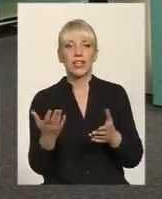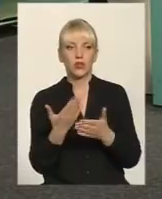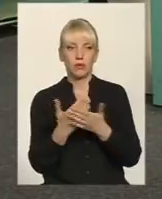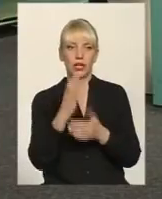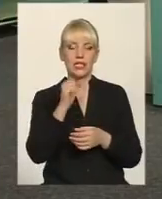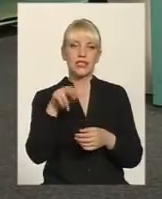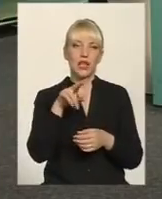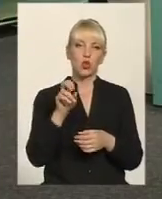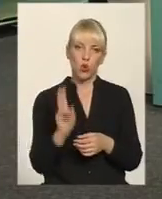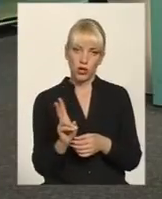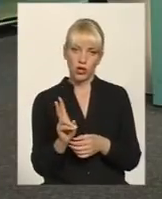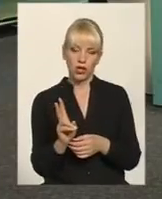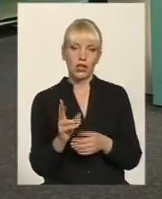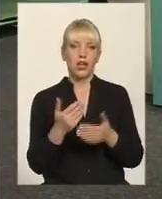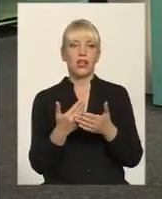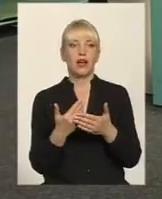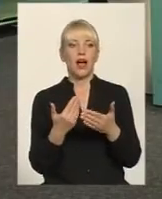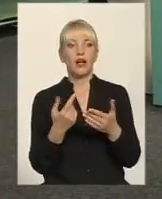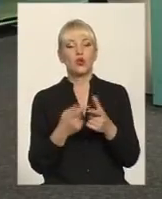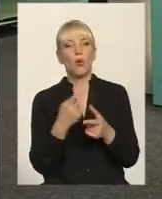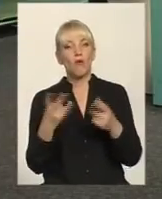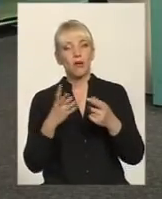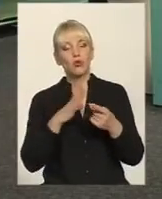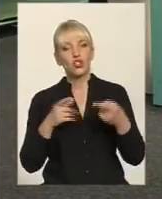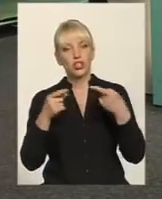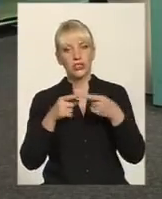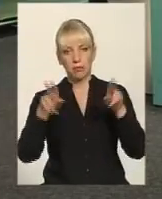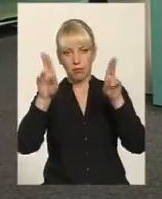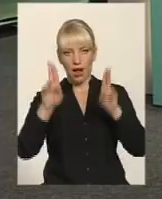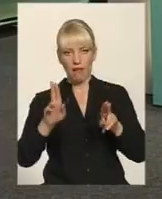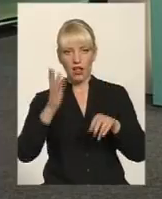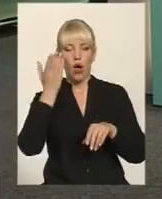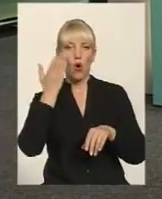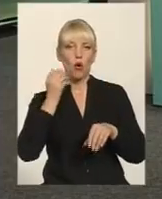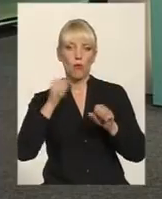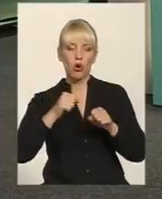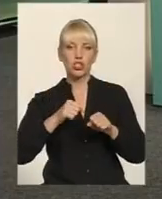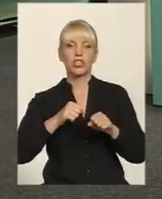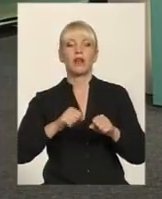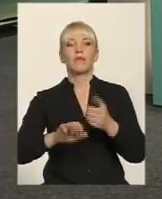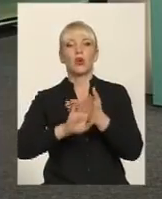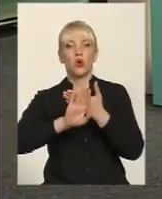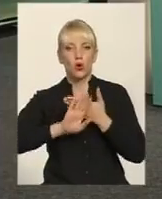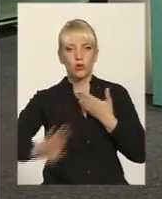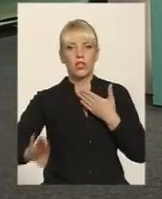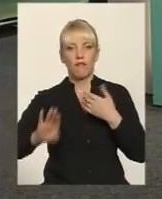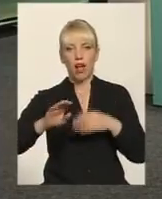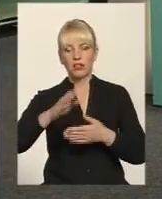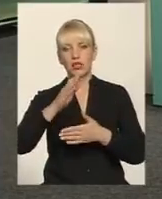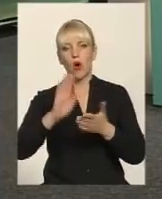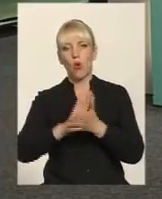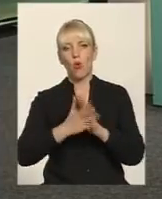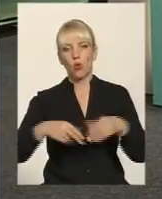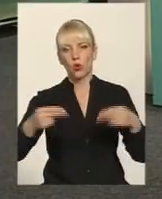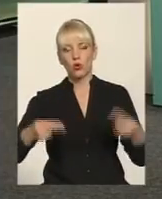док, наприклад, і так далі. Але мають бути чіткі прописані правила, коли можна розірвати угоду про оренду. Раз. Друге. Державне